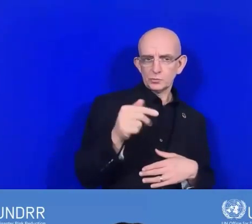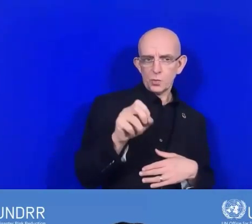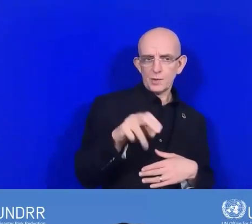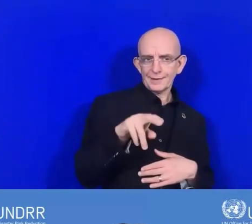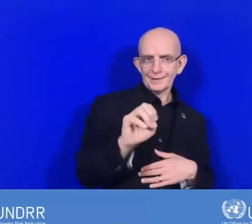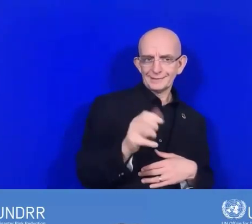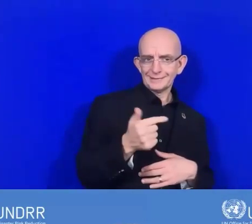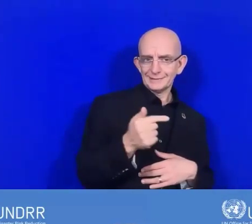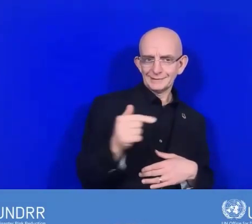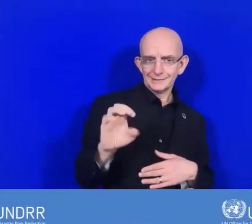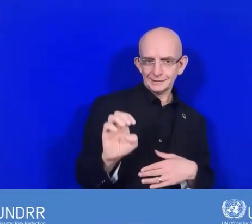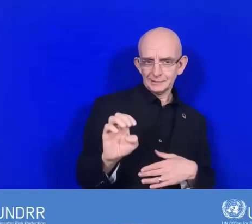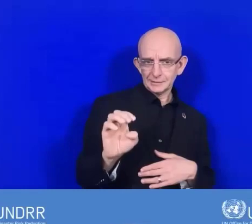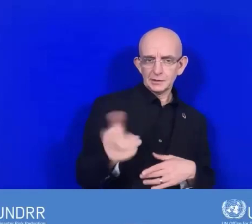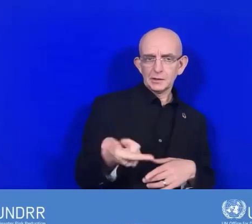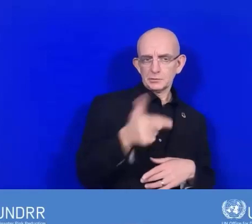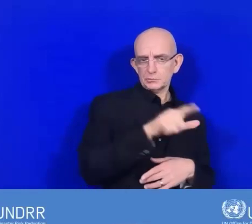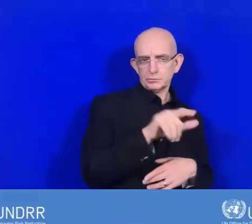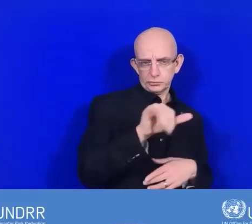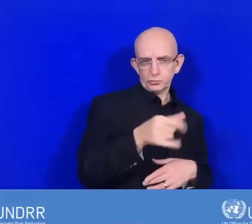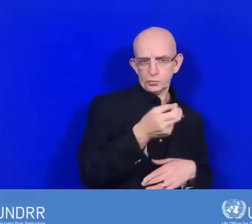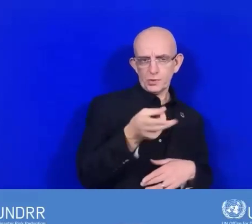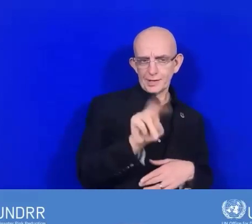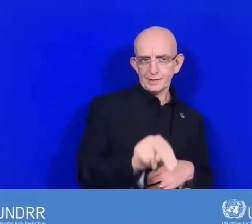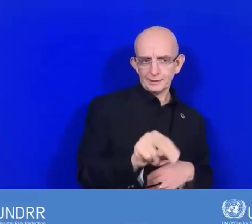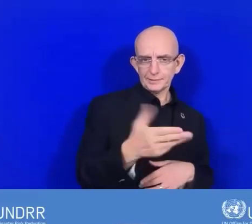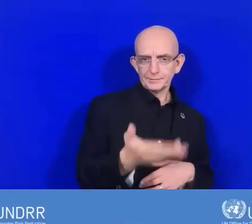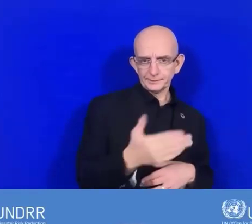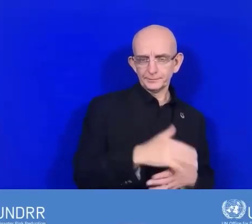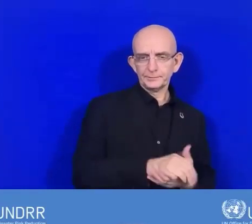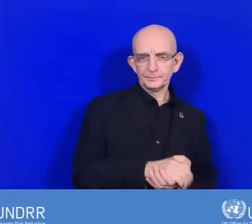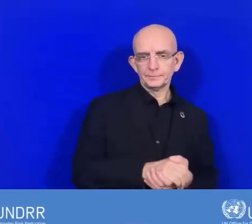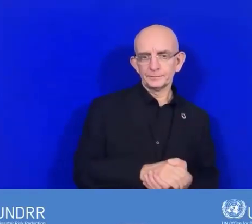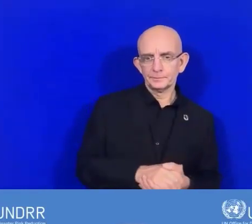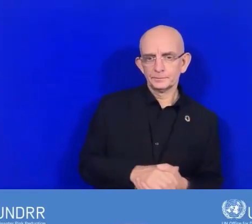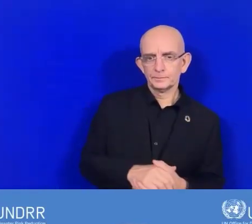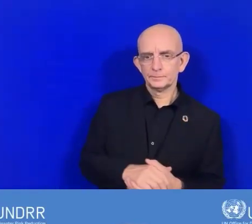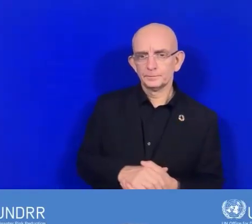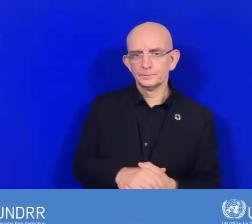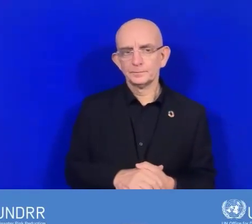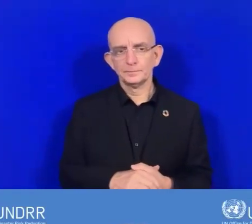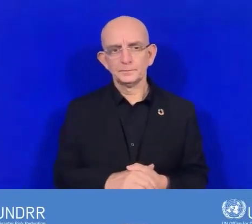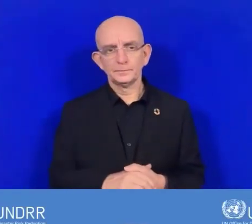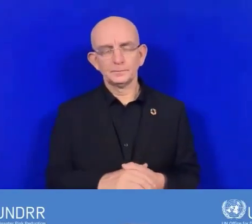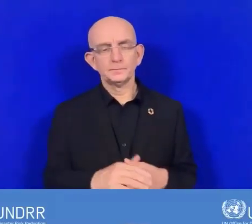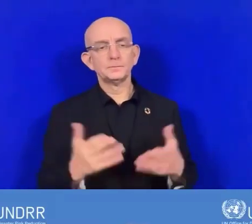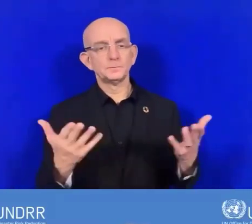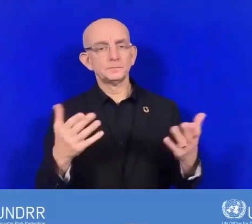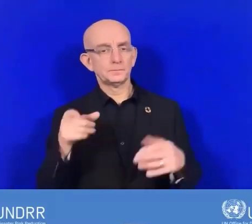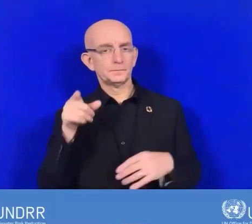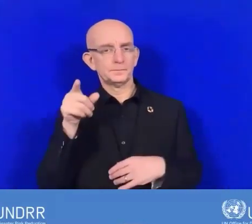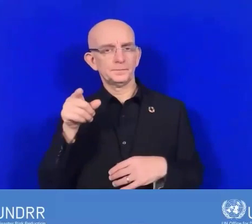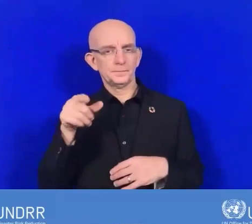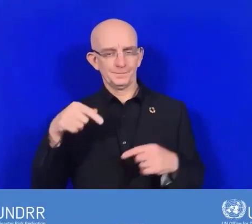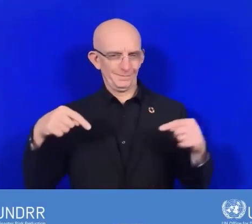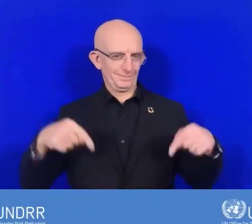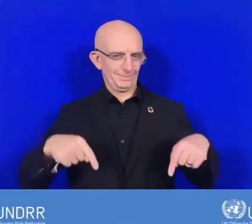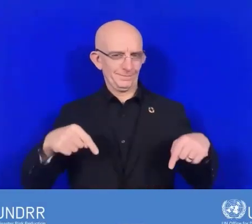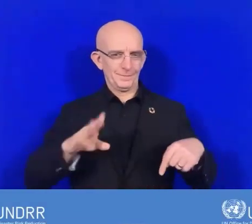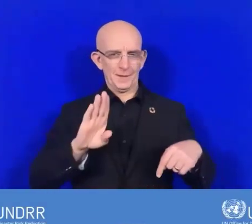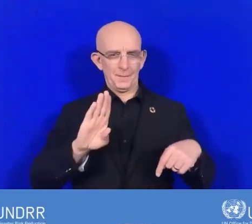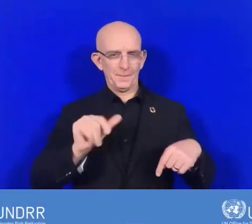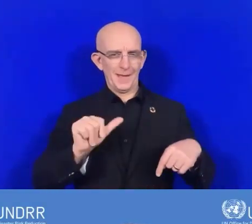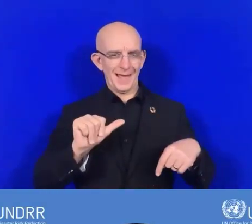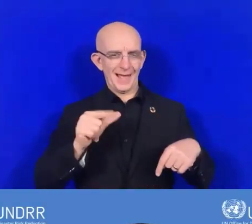est bien avec cette initiative, c'est que nous avons déjà un bureau en